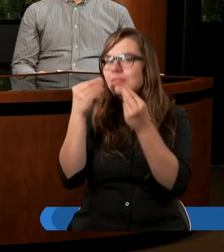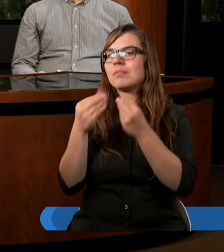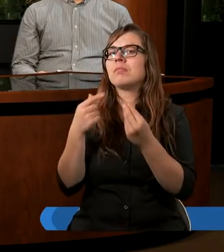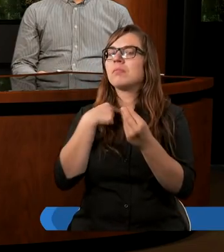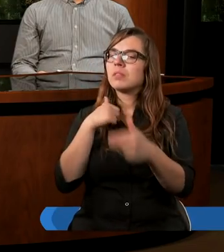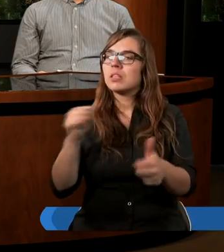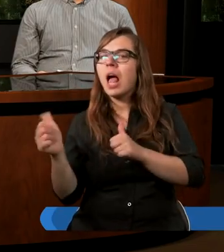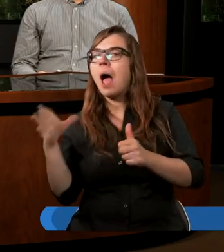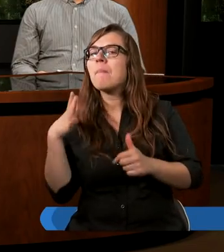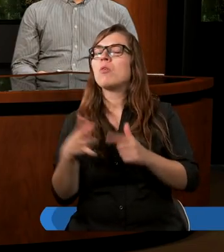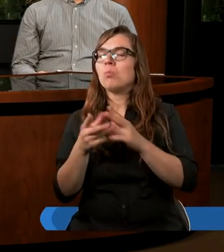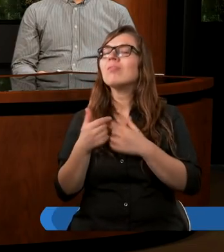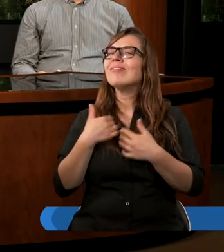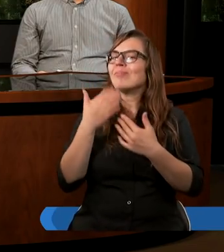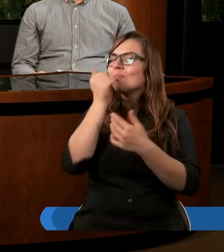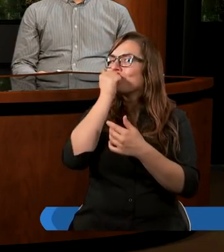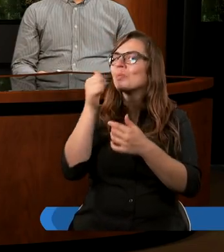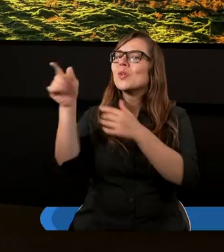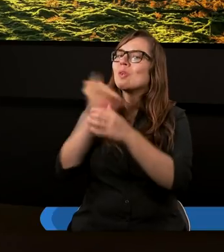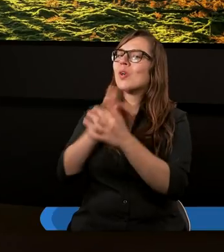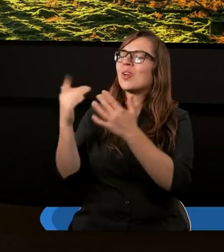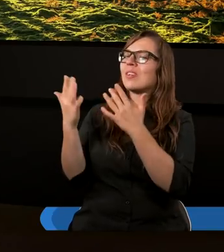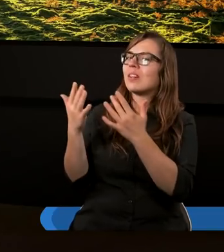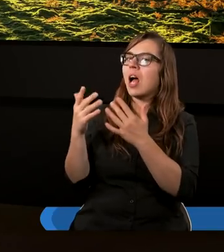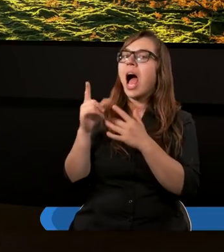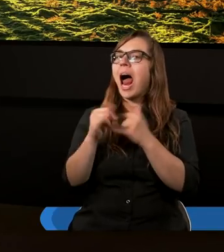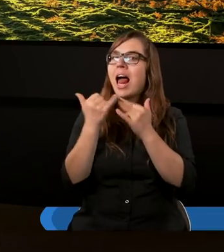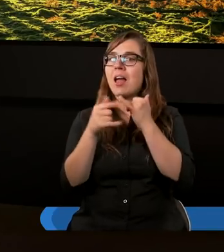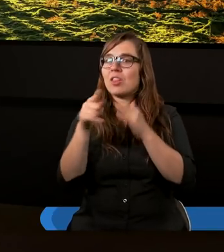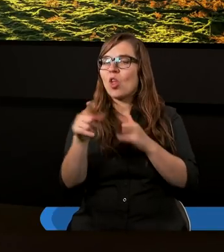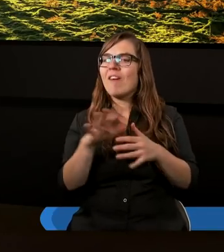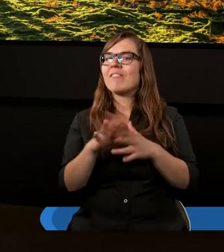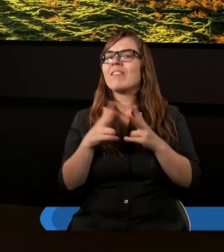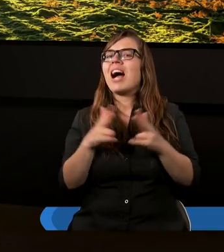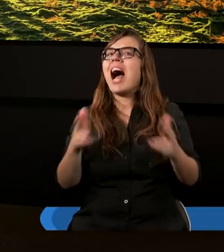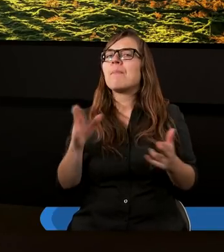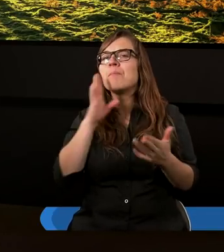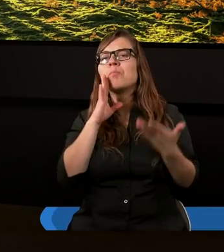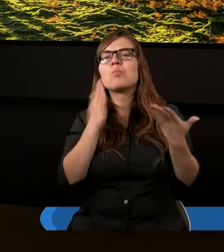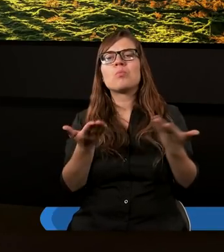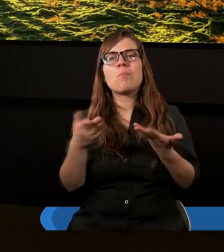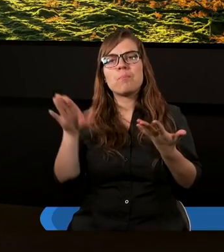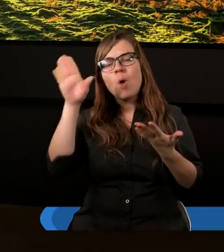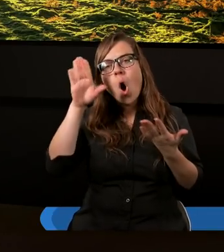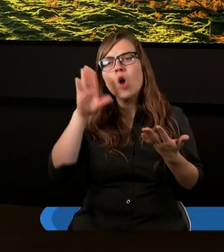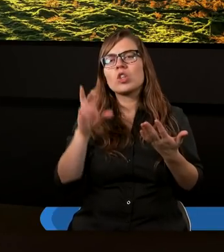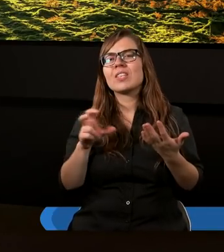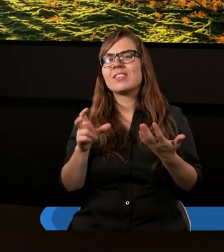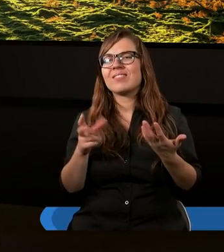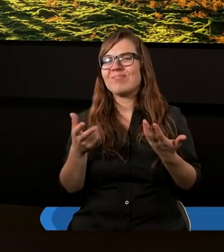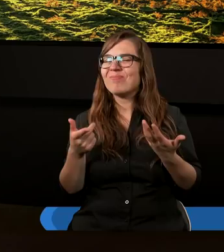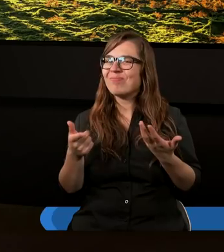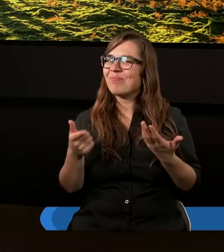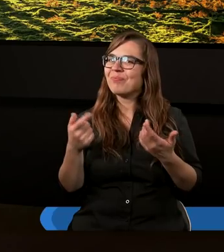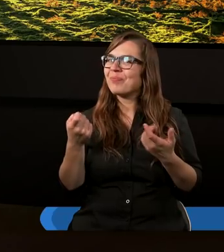ich chrzciła, ale to, jeżeli to jest w ramach takich bożych, to